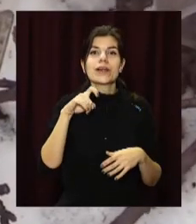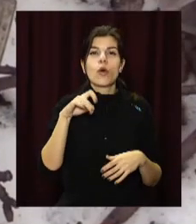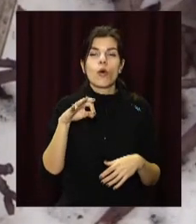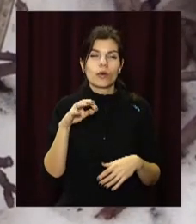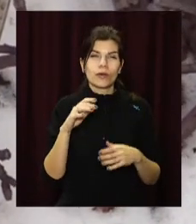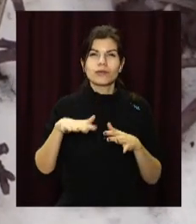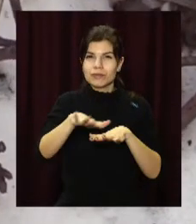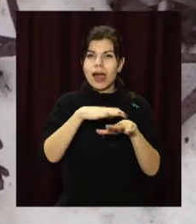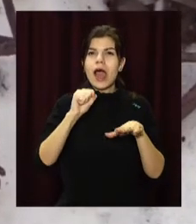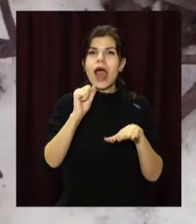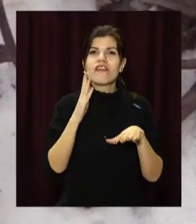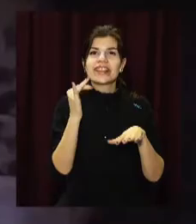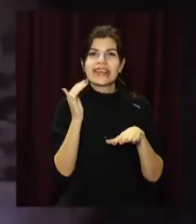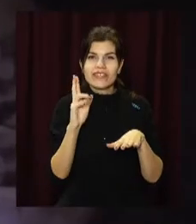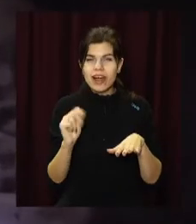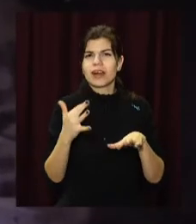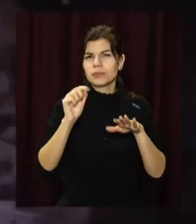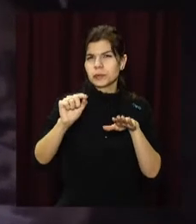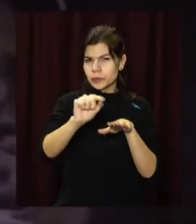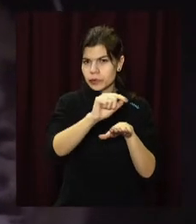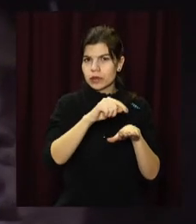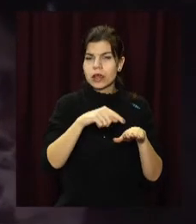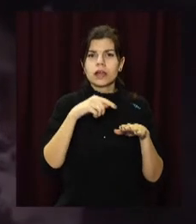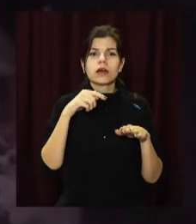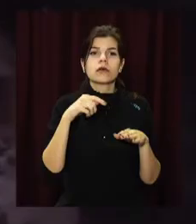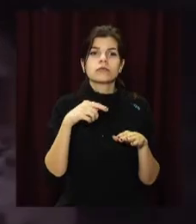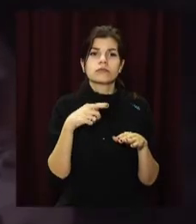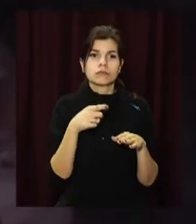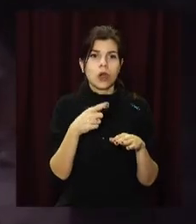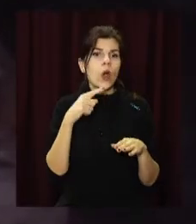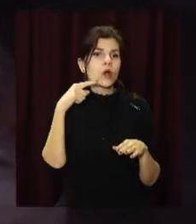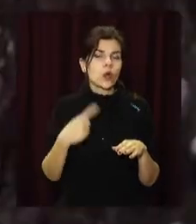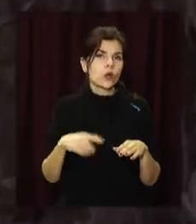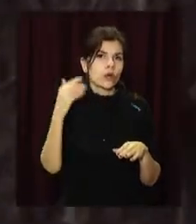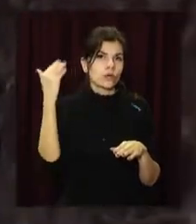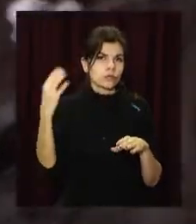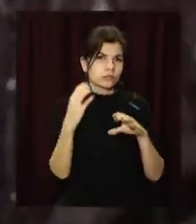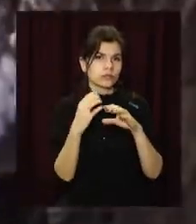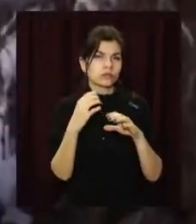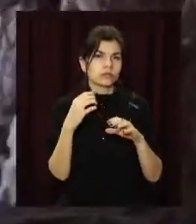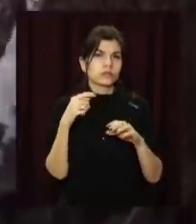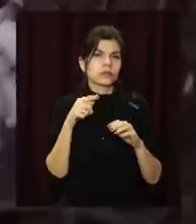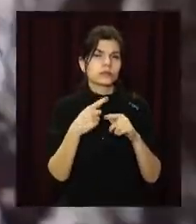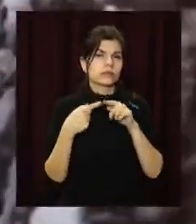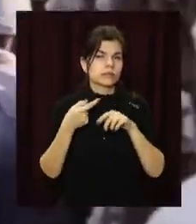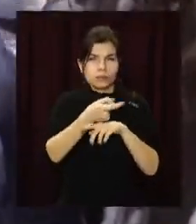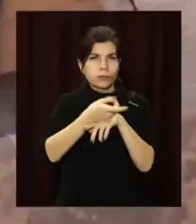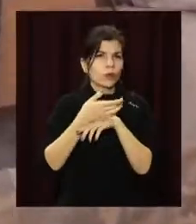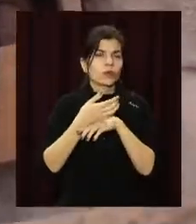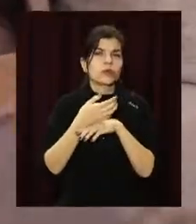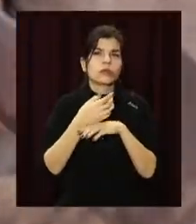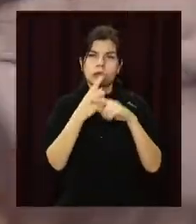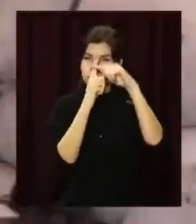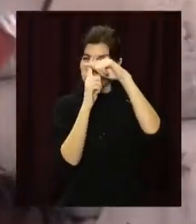Водяного та Вдіївки. Неподалік населеного пункту Зайцеве збройні формування Російської Федерації здійснили прицільний обстріл зі снайперської